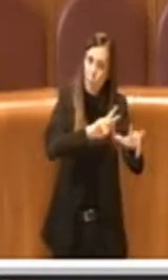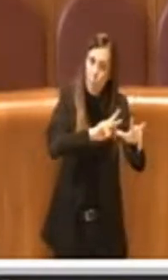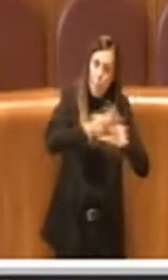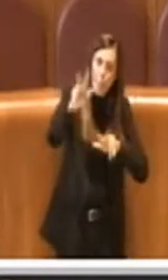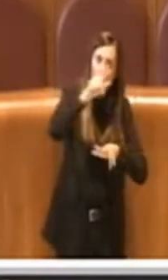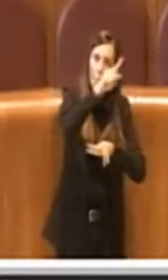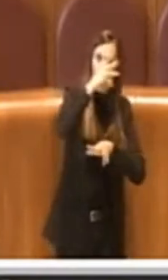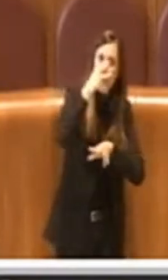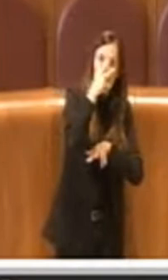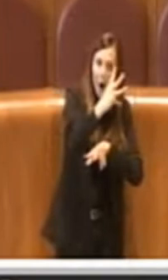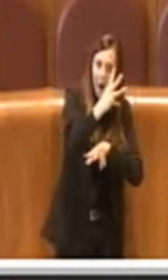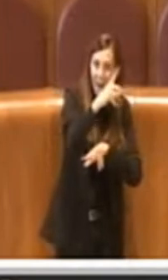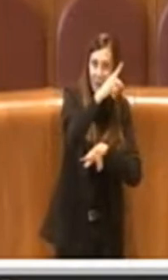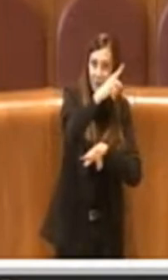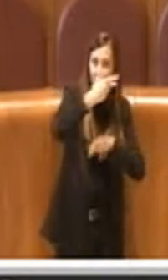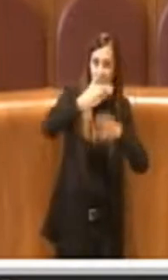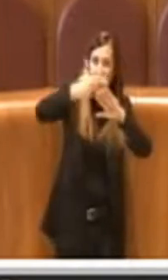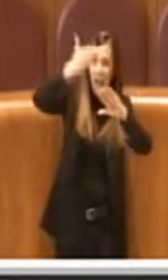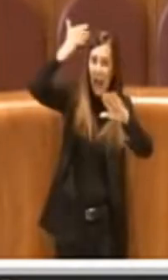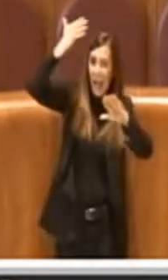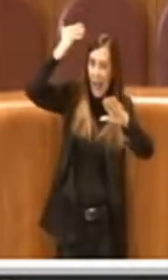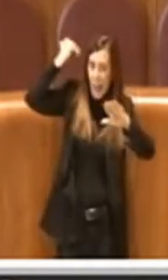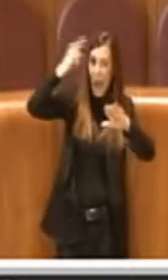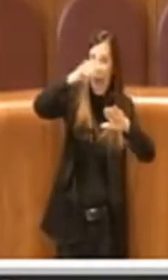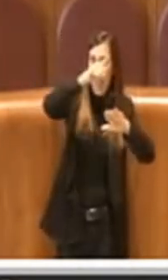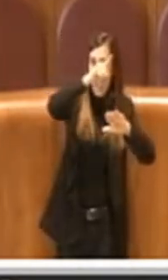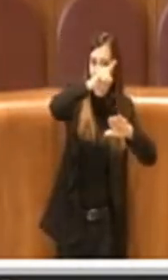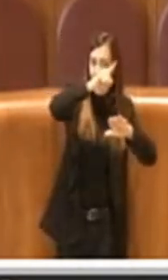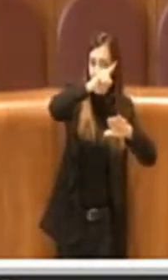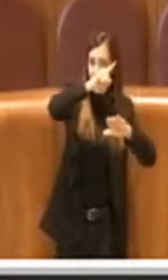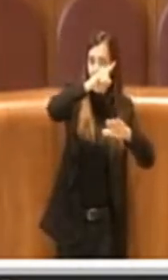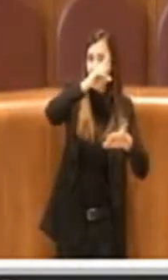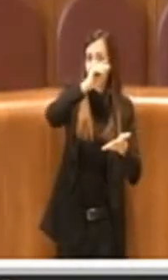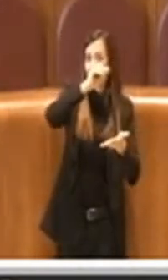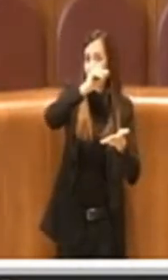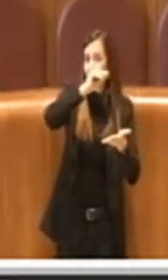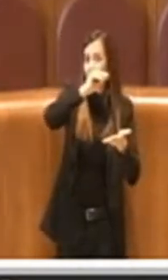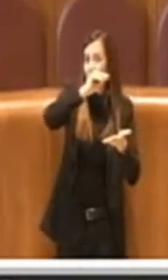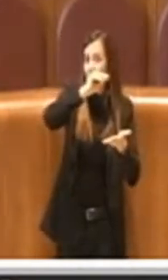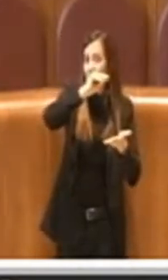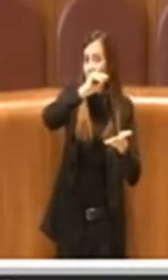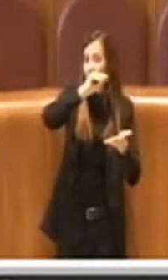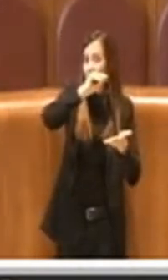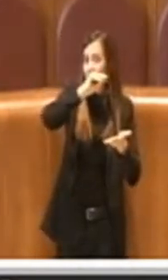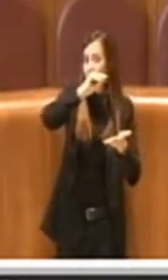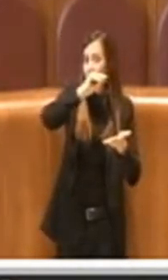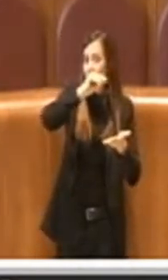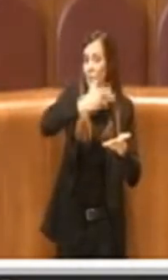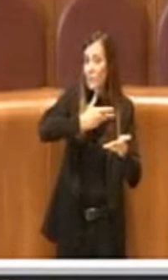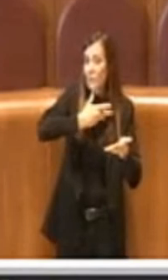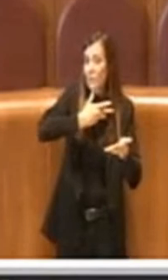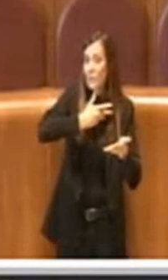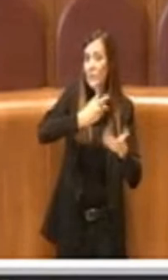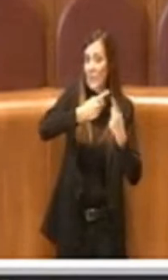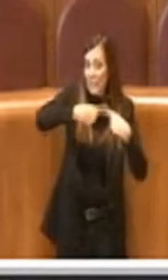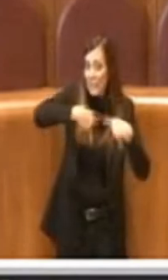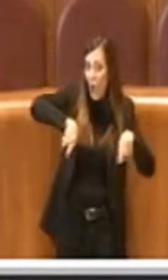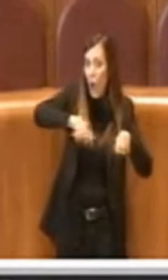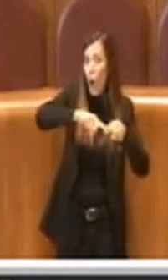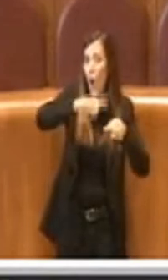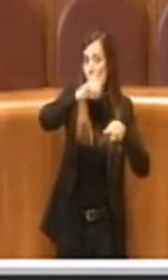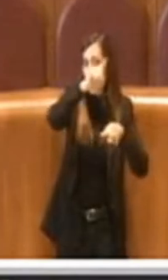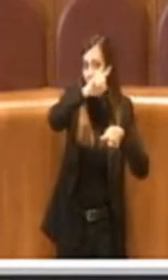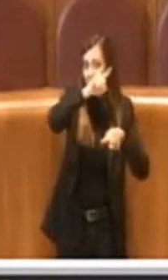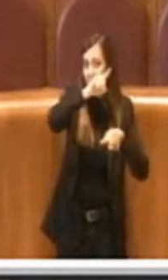presedeva la seduta di commissione,